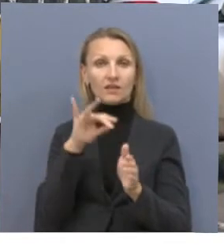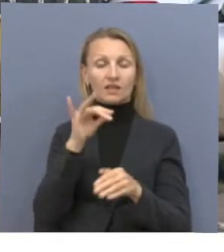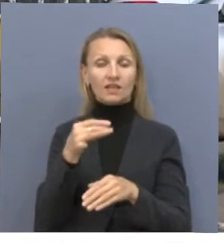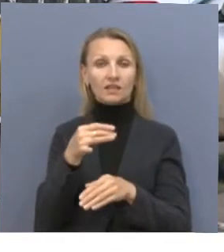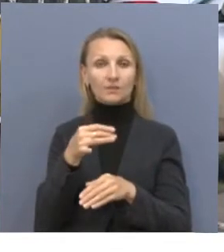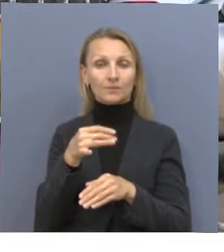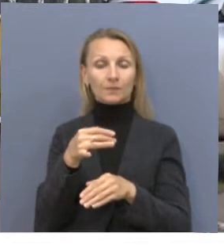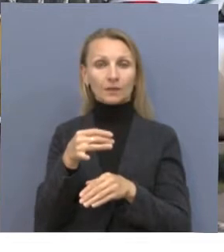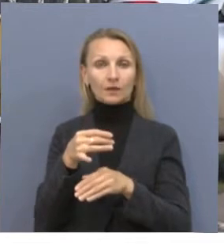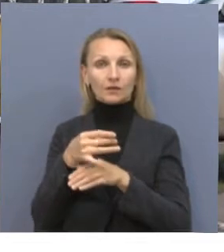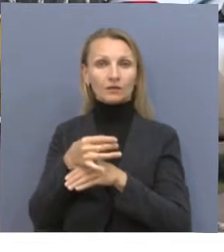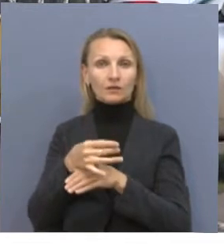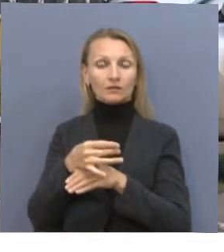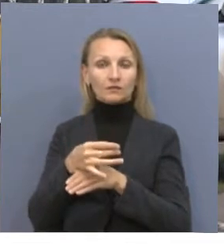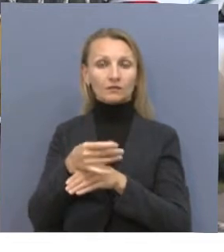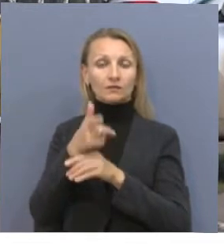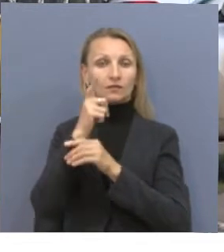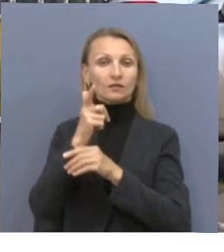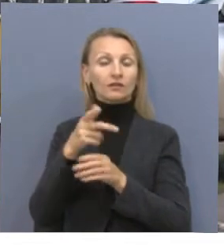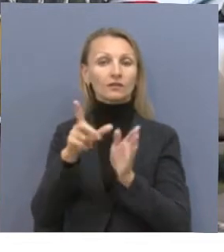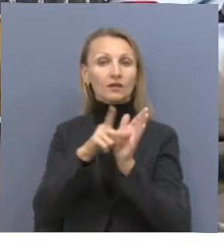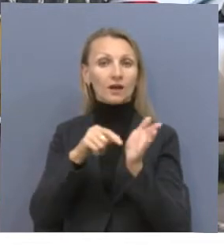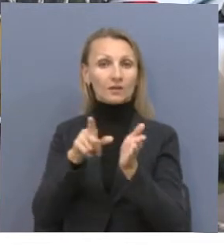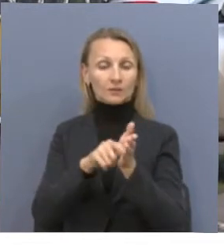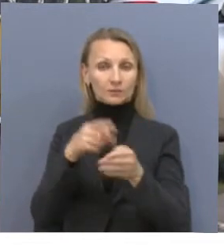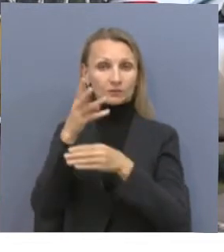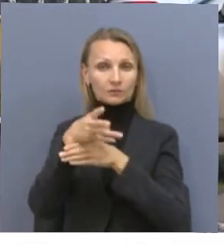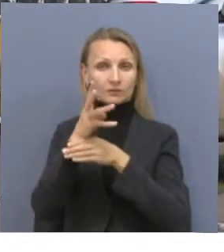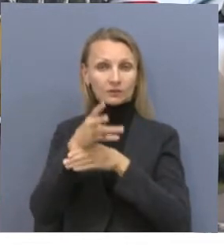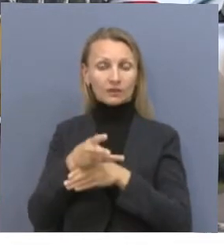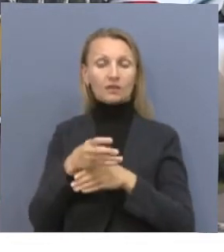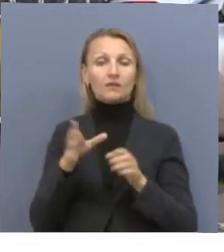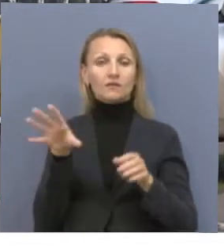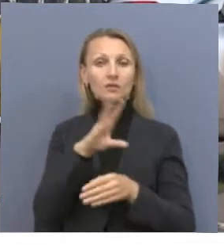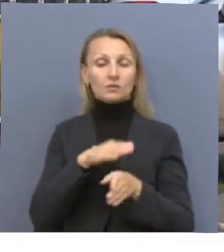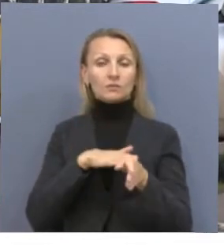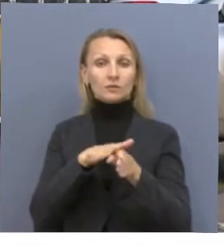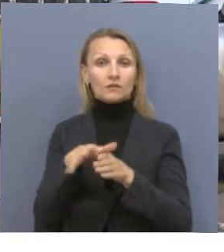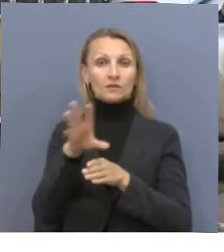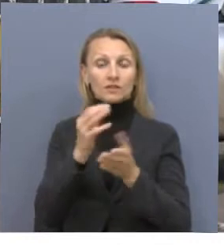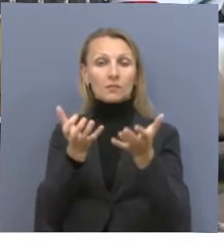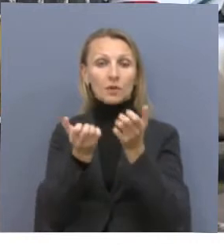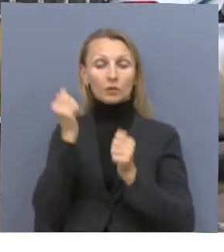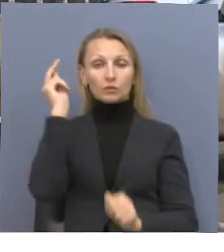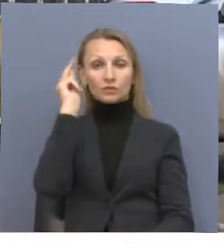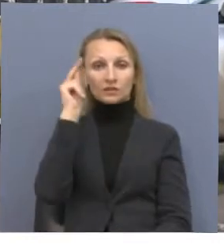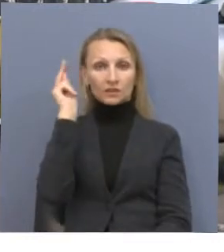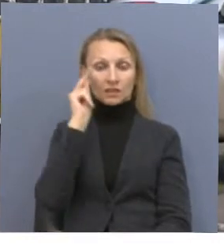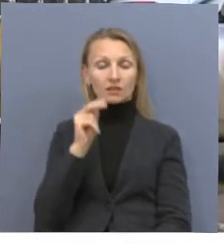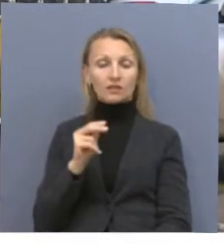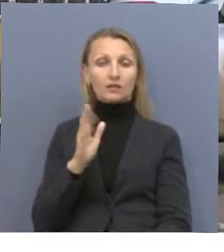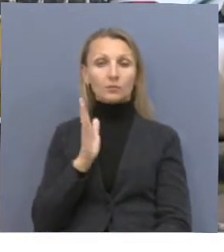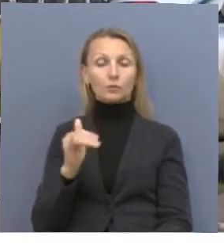онлайн-уроков, работе с интернет-сервисами. Уверена, что полученные знания учителя будут